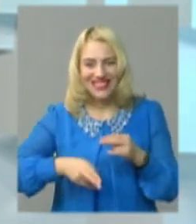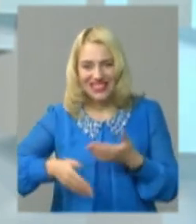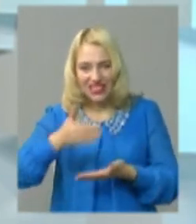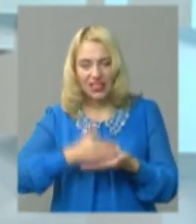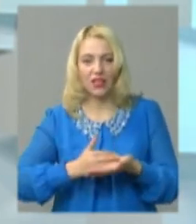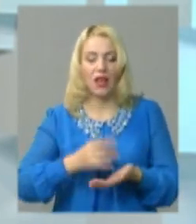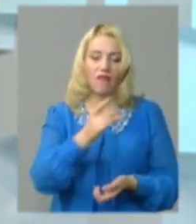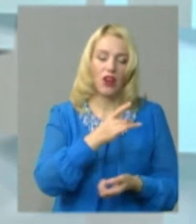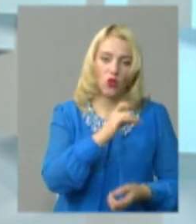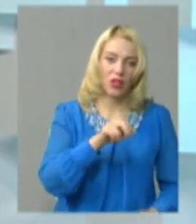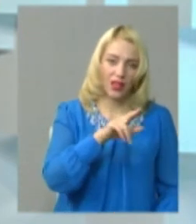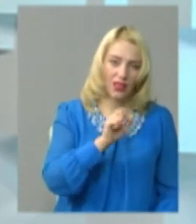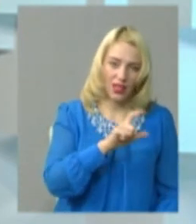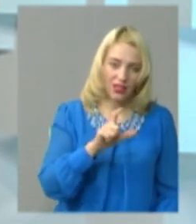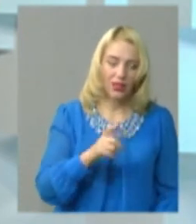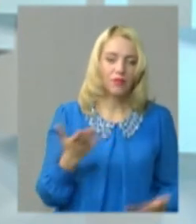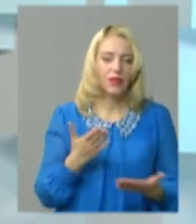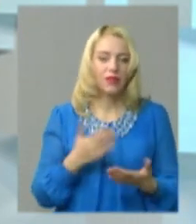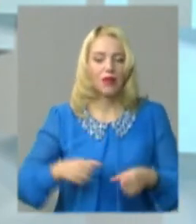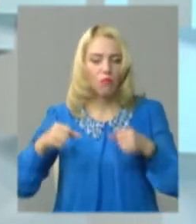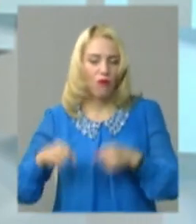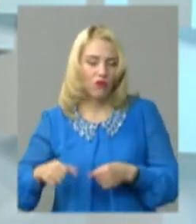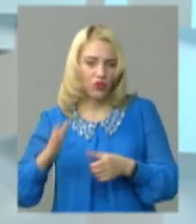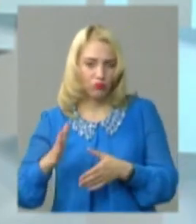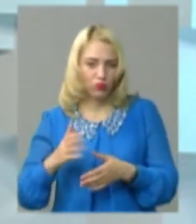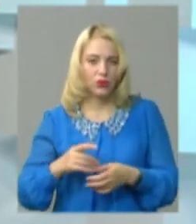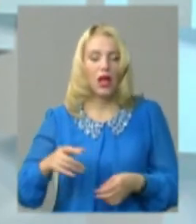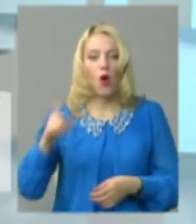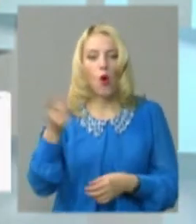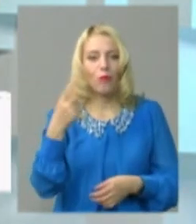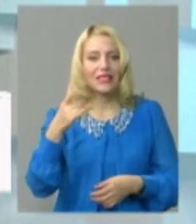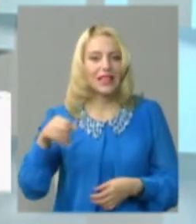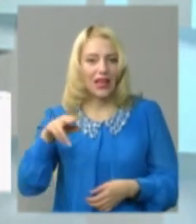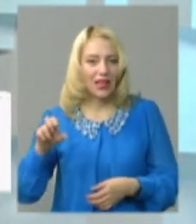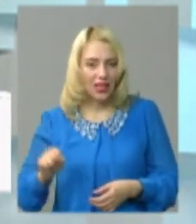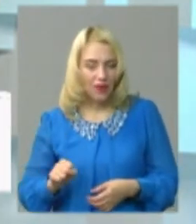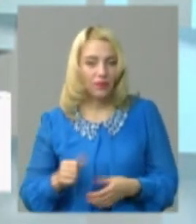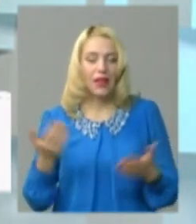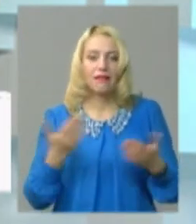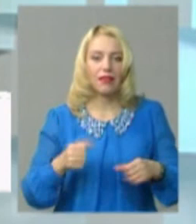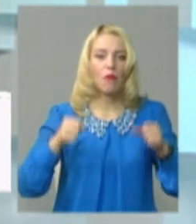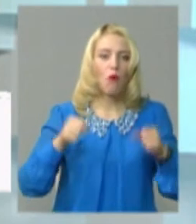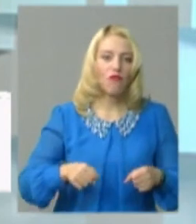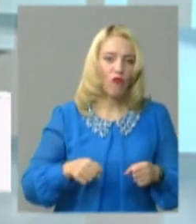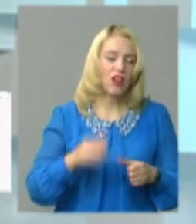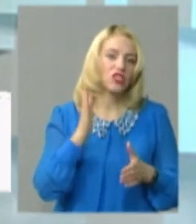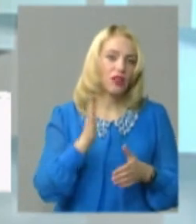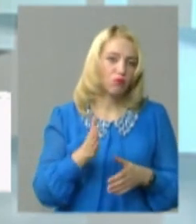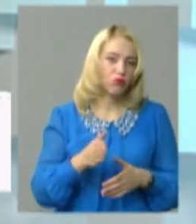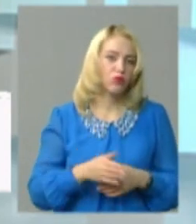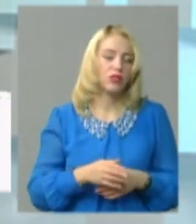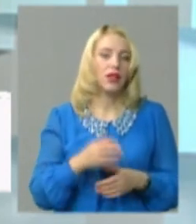кінців, в районних радах, які повноваження будуть, все ж таки, в обласній раді, які повноваження